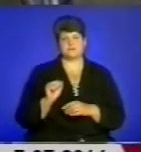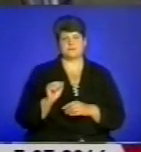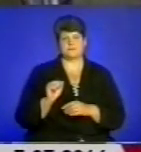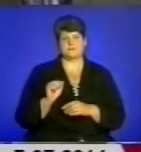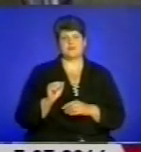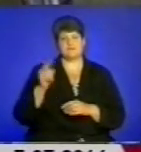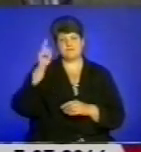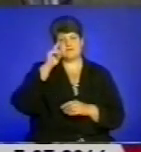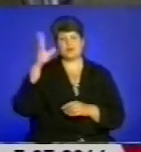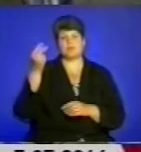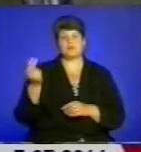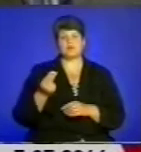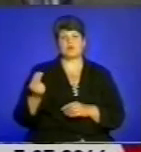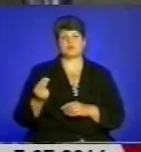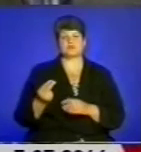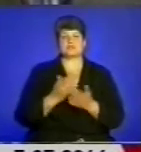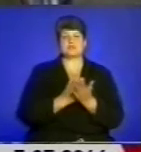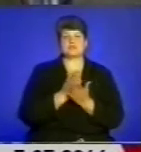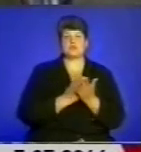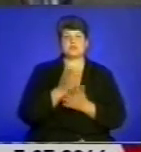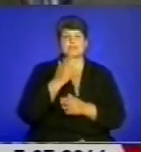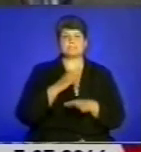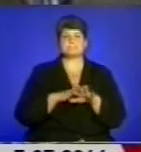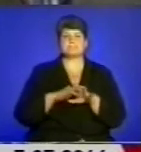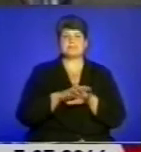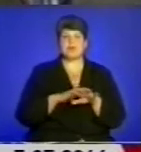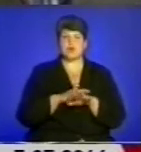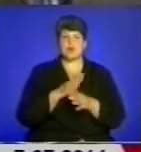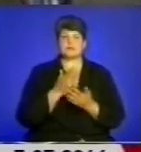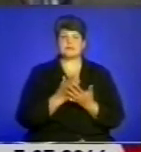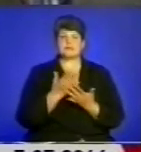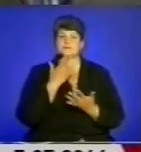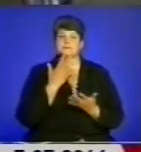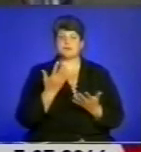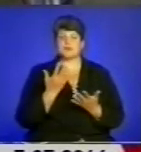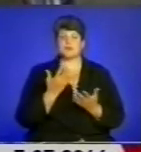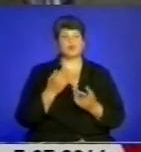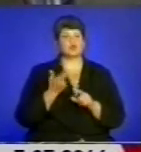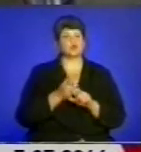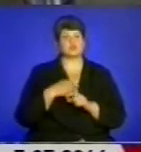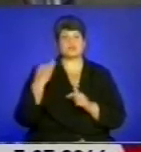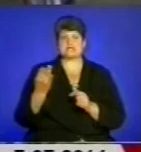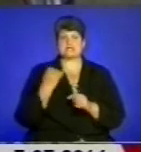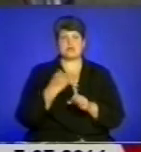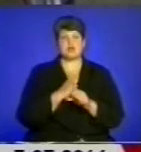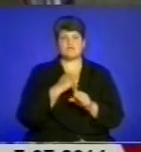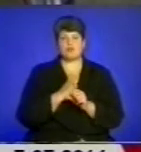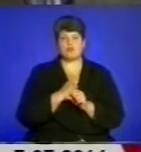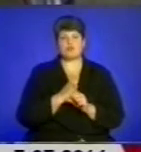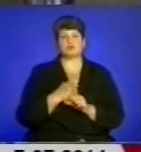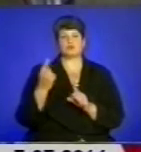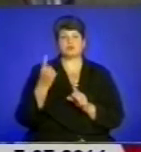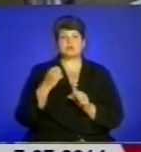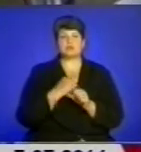заслужений по-народному. Дуже цікаві роботи, одну з тих робіт я